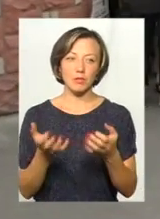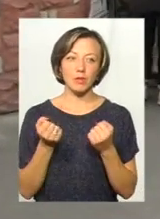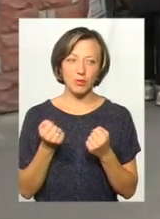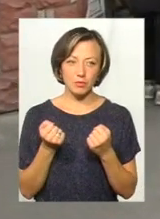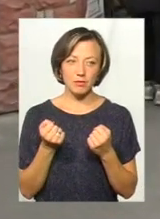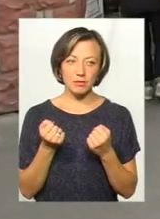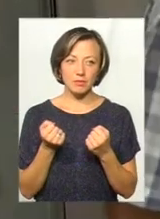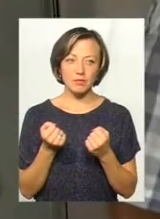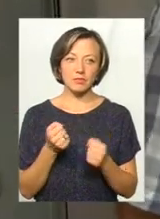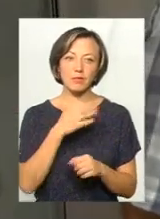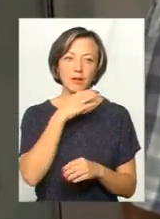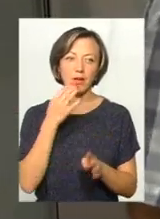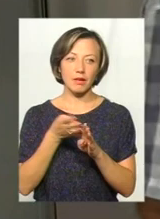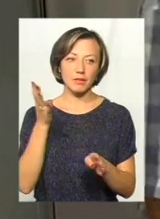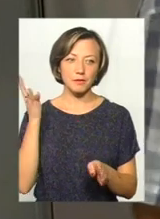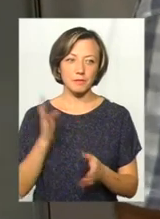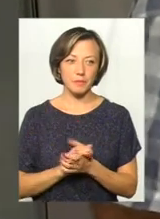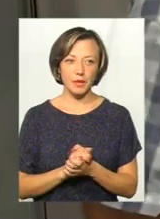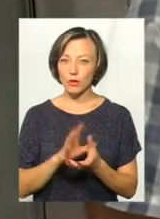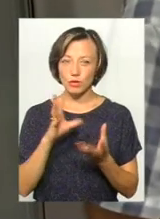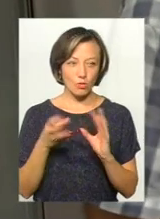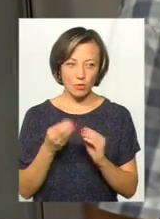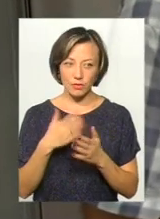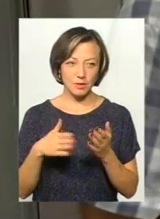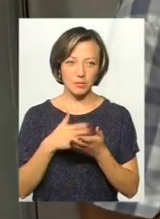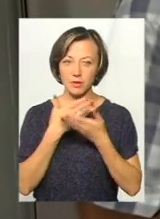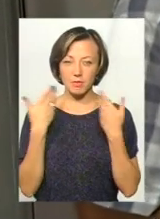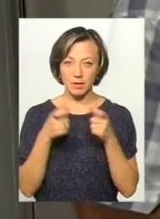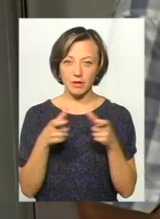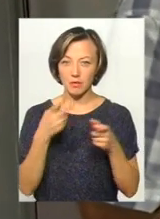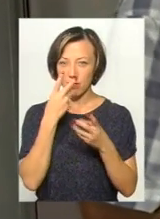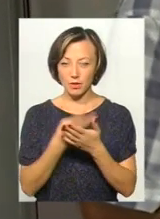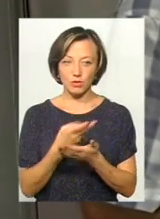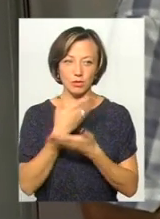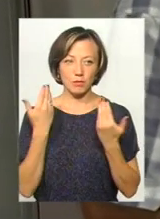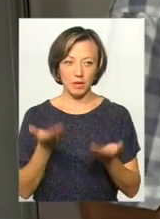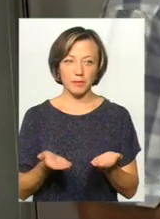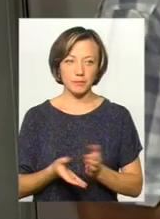стоматолога, ще чимало. Що, взагалі вже немає? Ну немає, ви ж бачите, що немає.